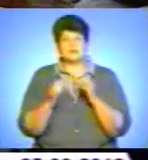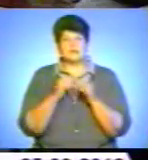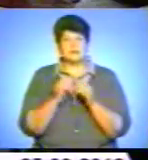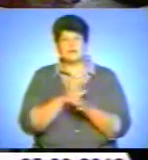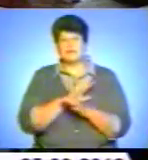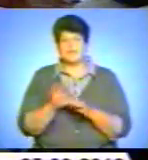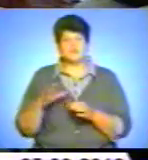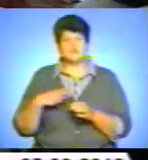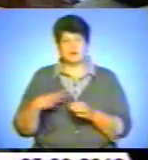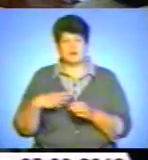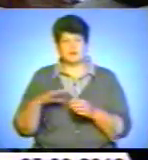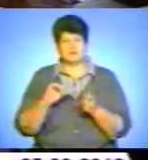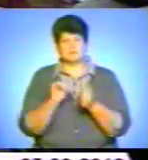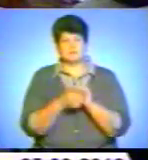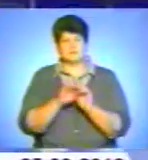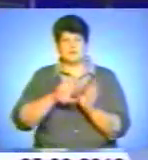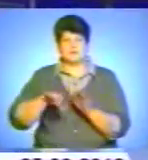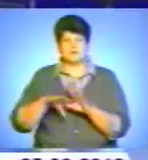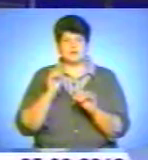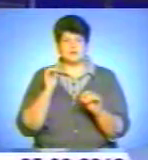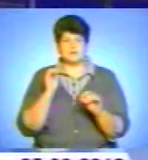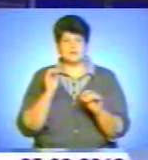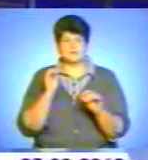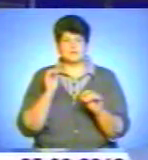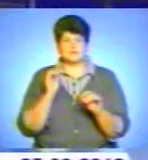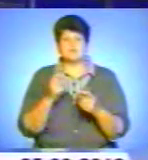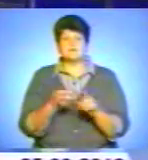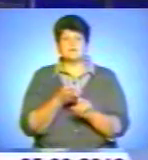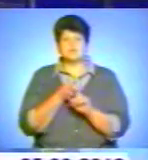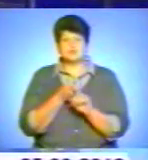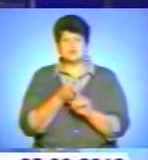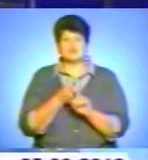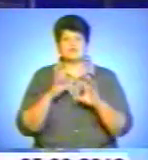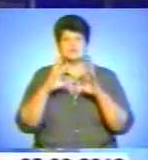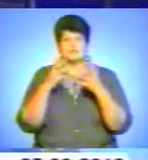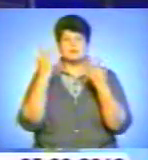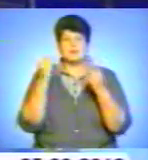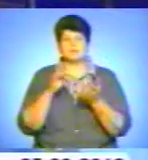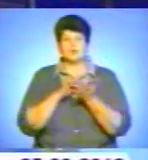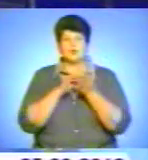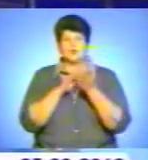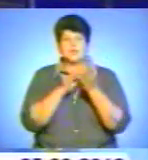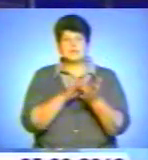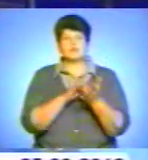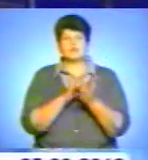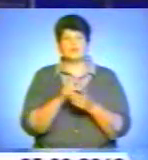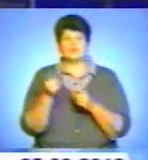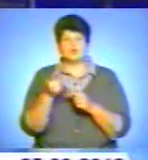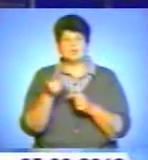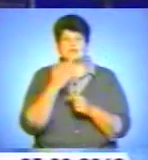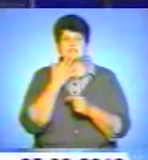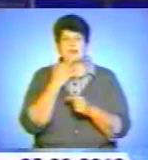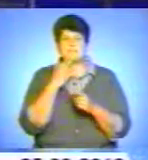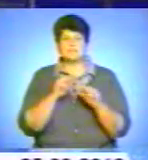після виборів жодних змін. З нагоди Всесвітнього дня туризму у Тернопільському національному педагогічному